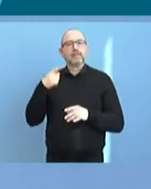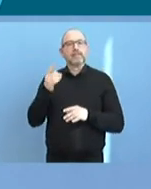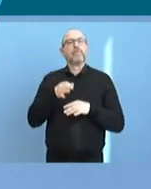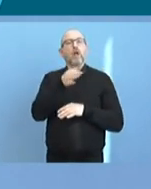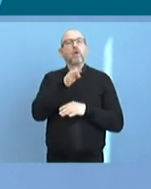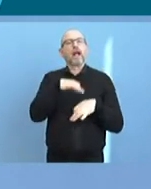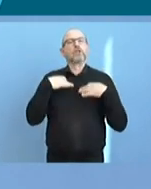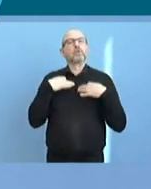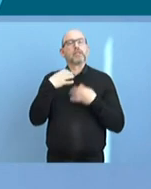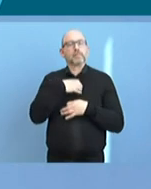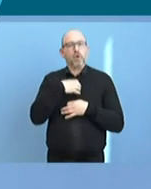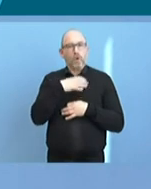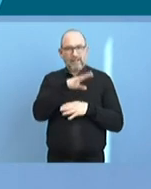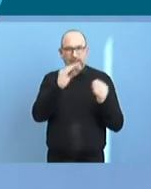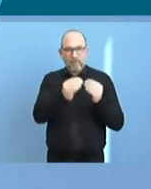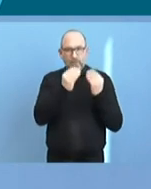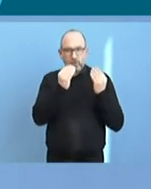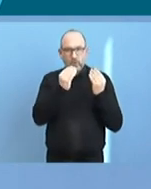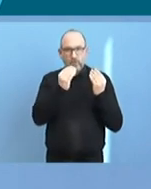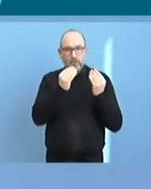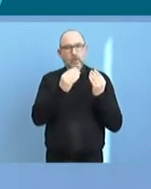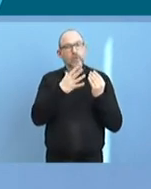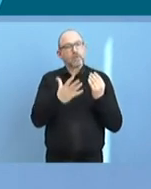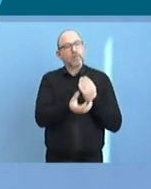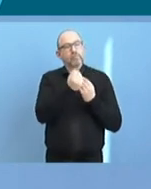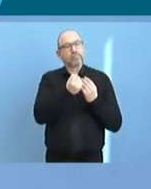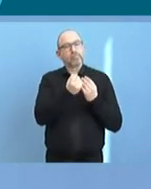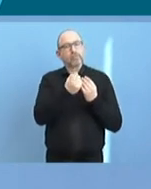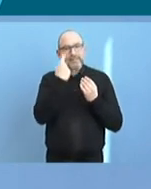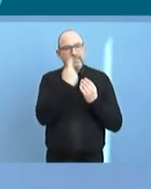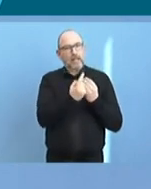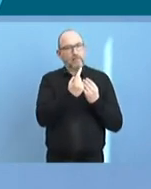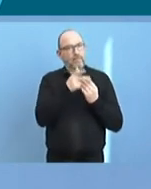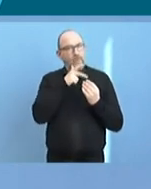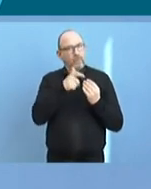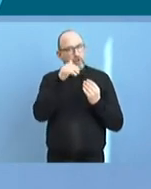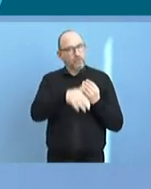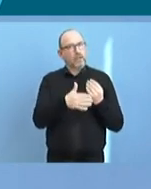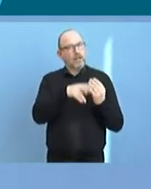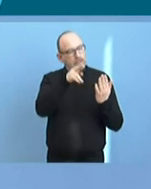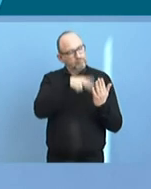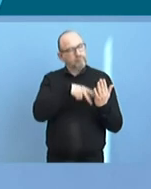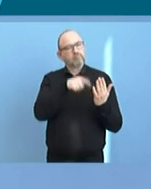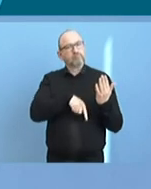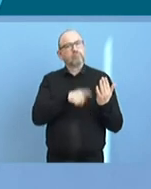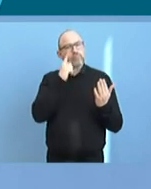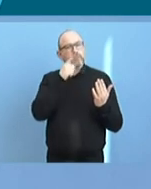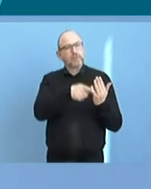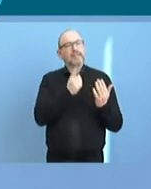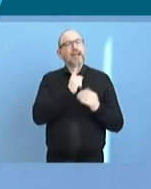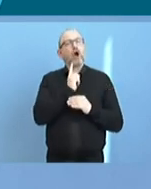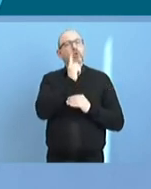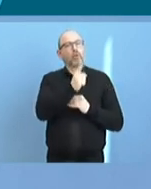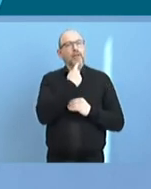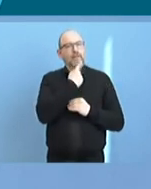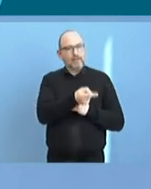Gesundheitsbehörden sich diese Informationen einholen sollten. Und die lokalen Gesundheitsbehörden sind die, die autoritativ sprechen